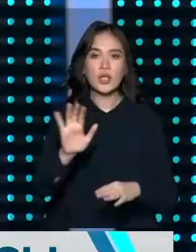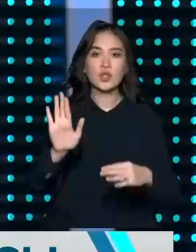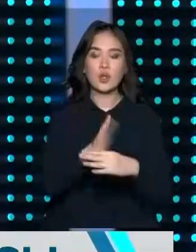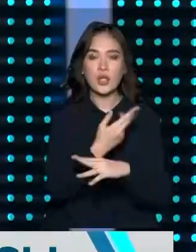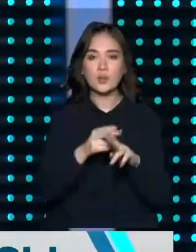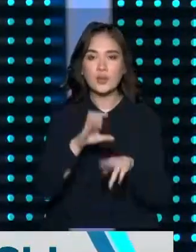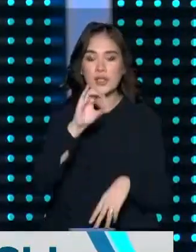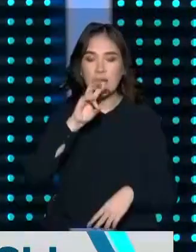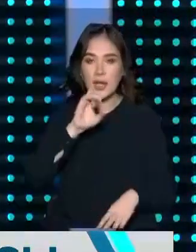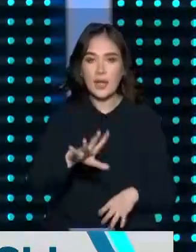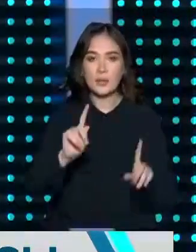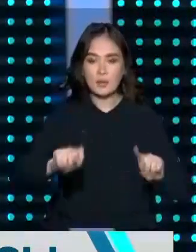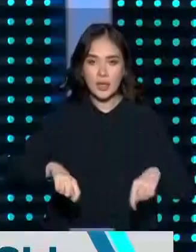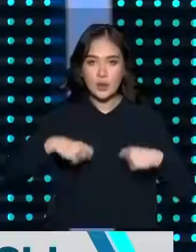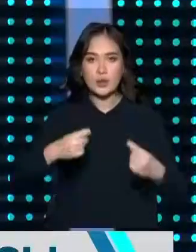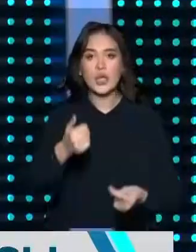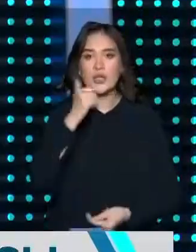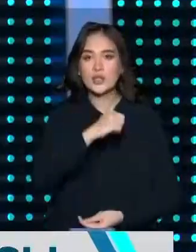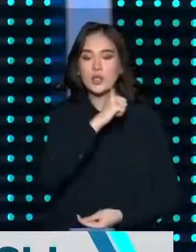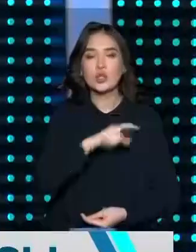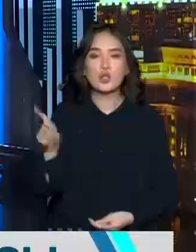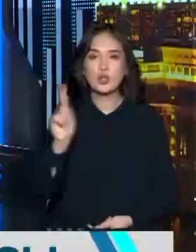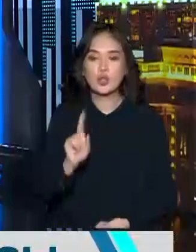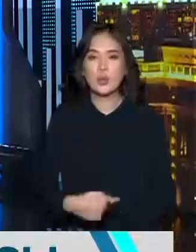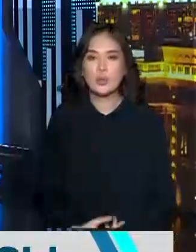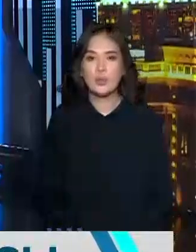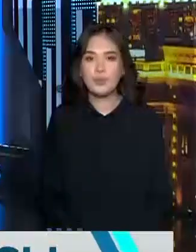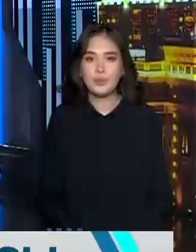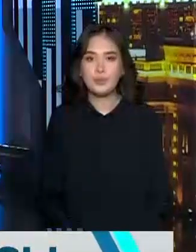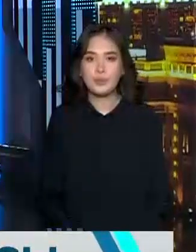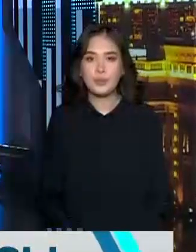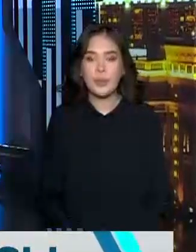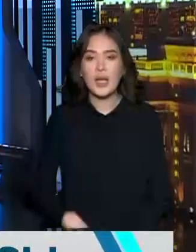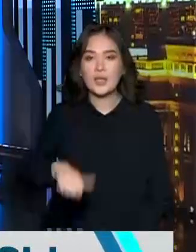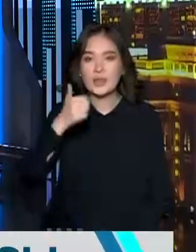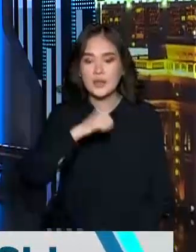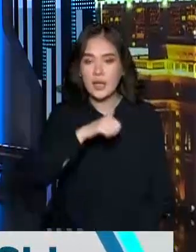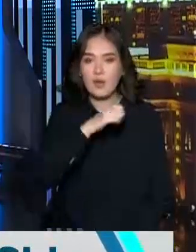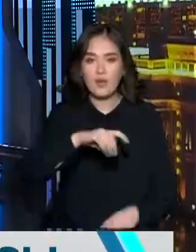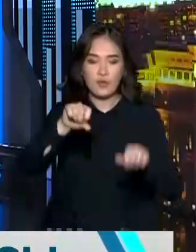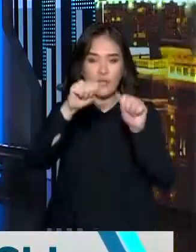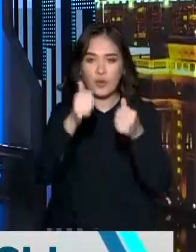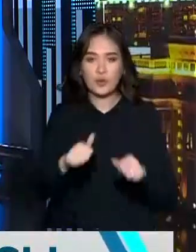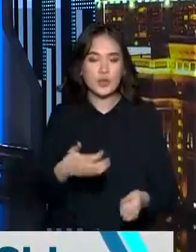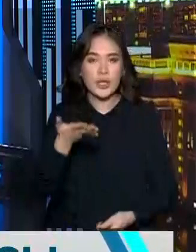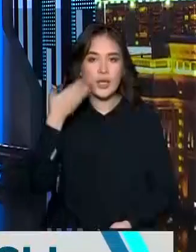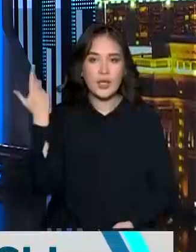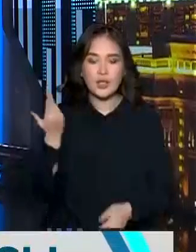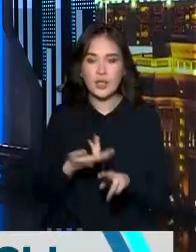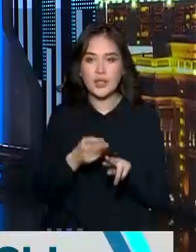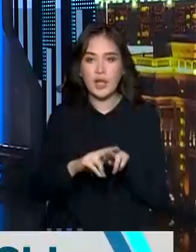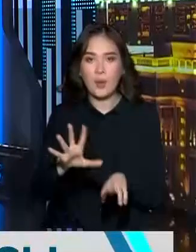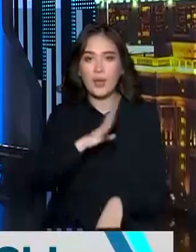оны сенатқа беруінің сұр неде де олес? Сұра бұл формуласы өте ұңай. Дәлі өз жерден